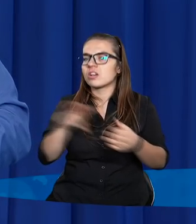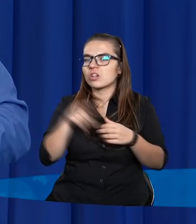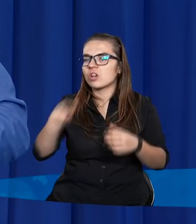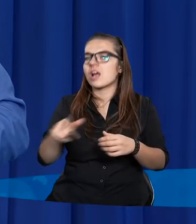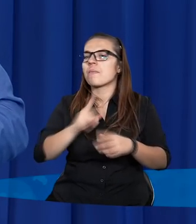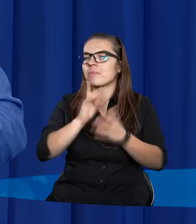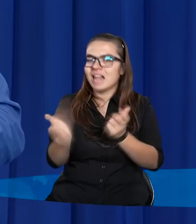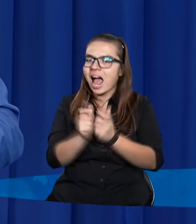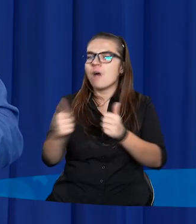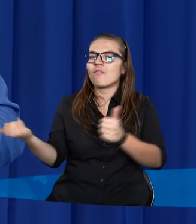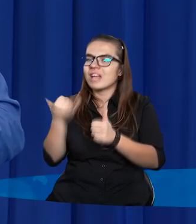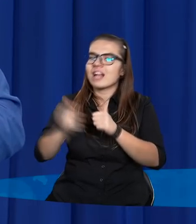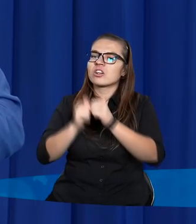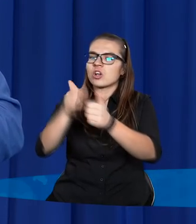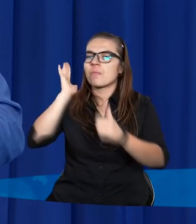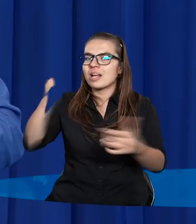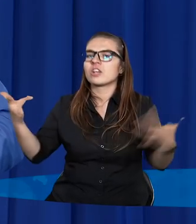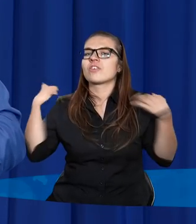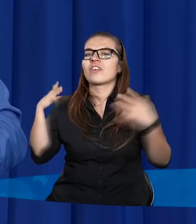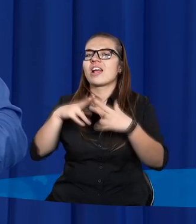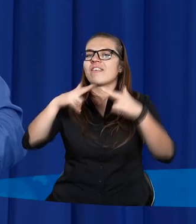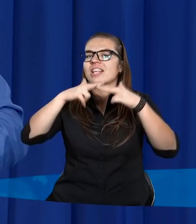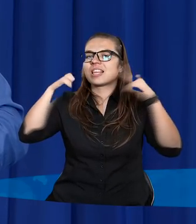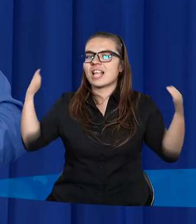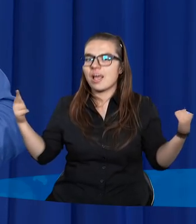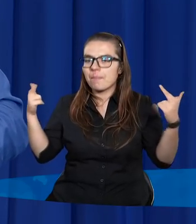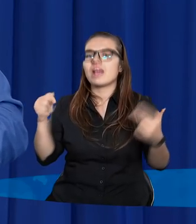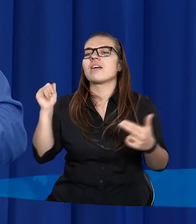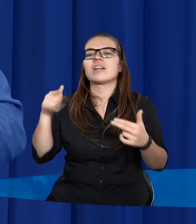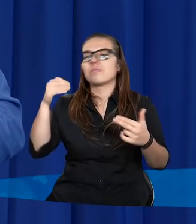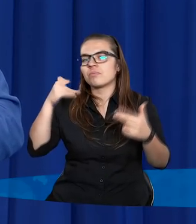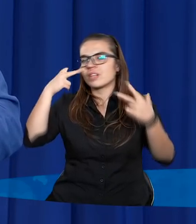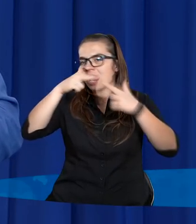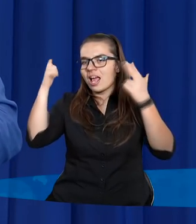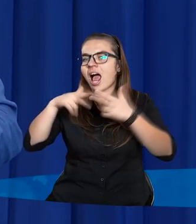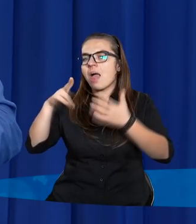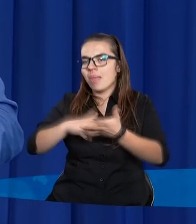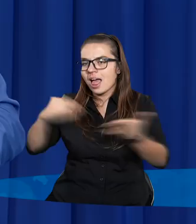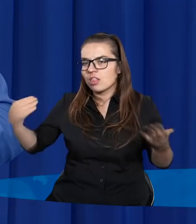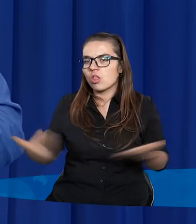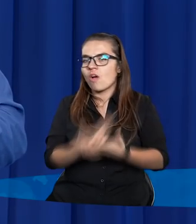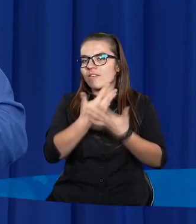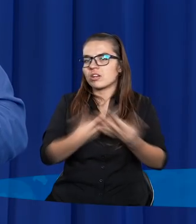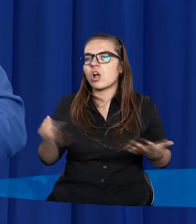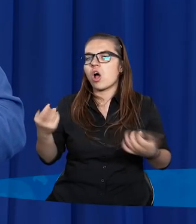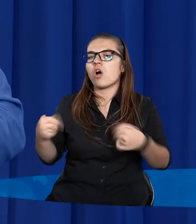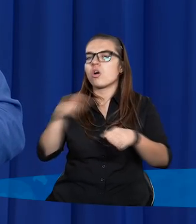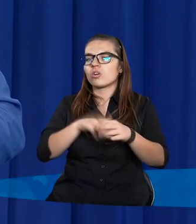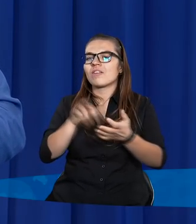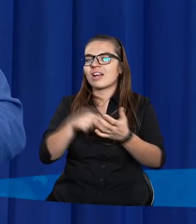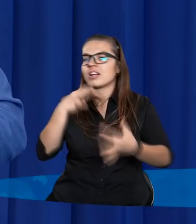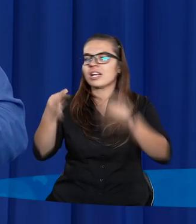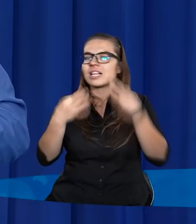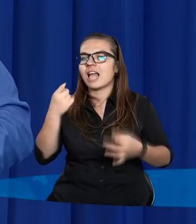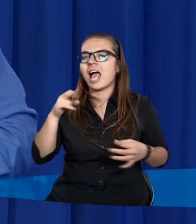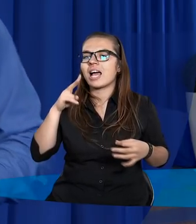którzy będą przez całą wieczność żyli w niebie, a może nie w niebie, a na nowej ziemi, o której właśnie opowiadał